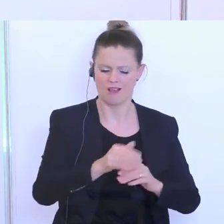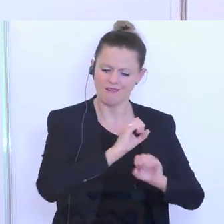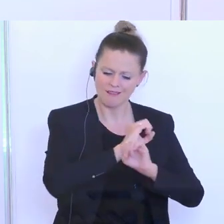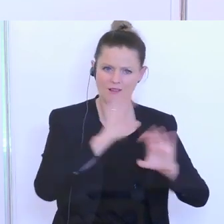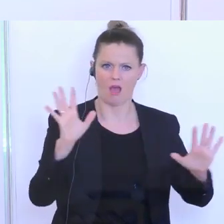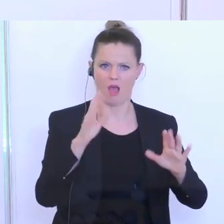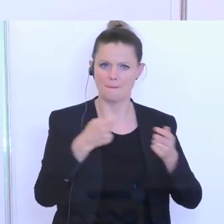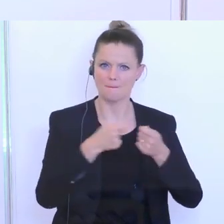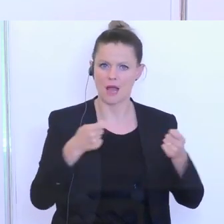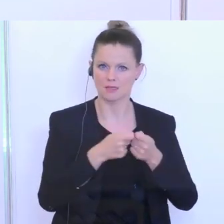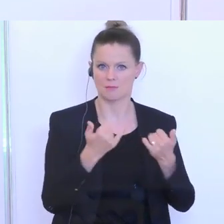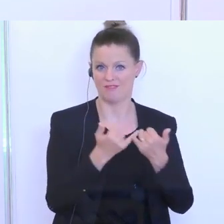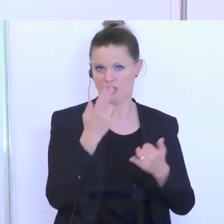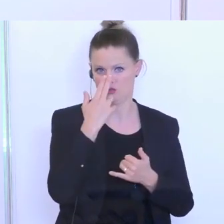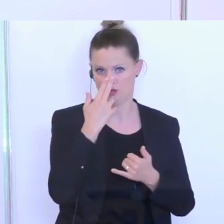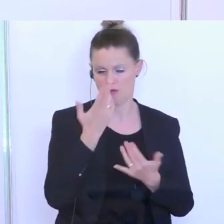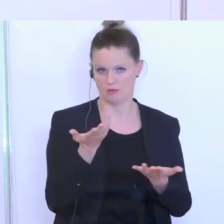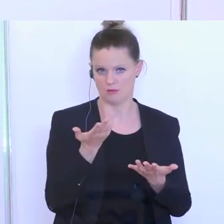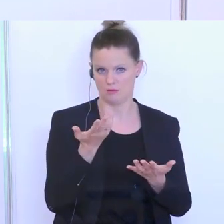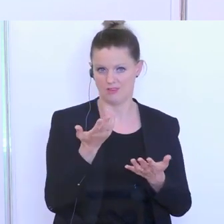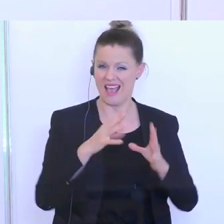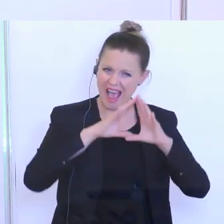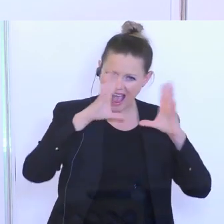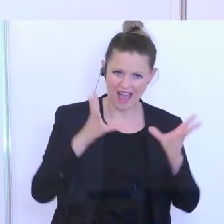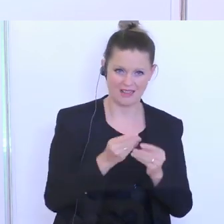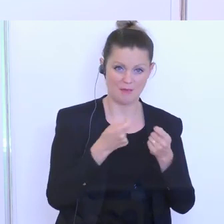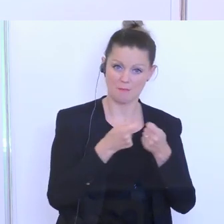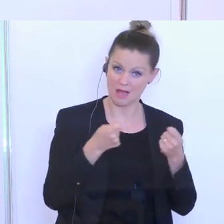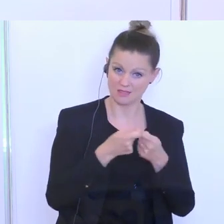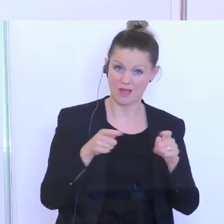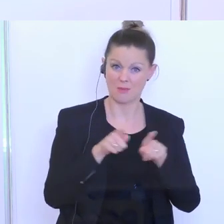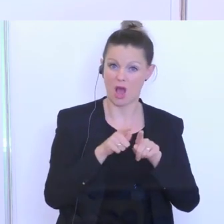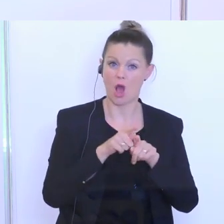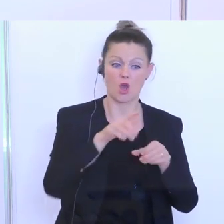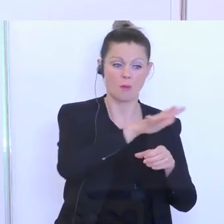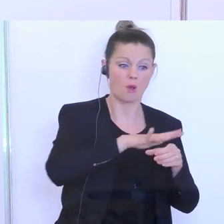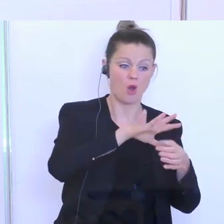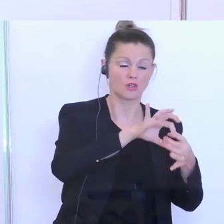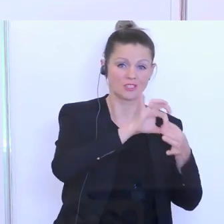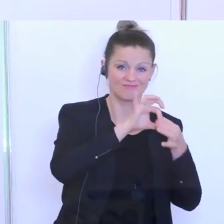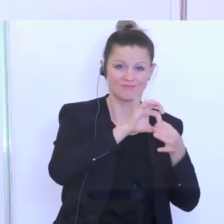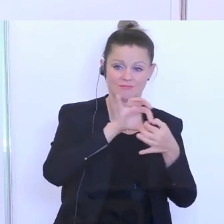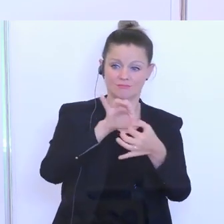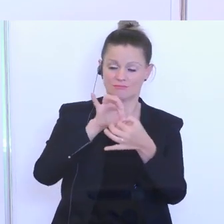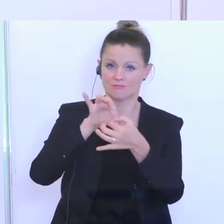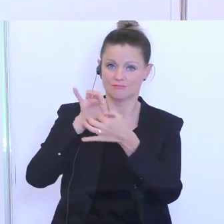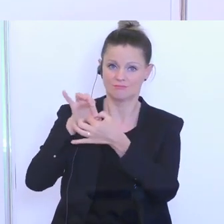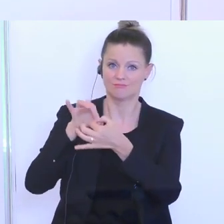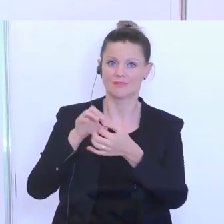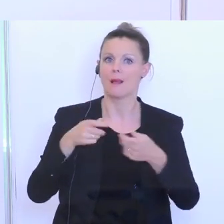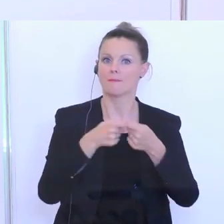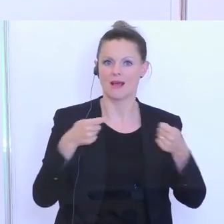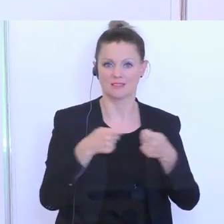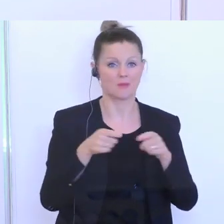haben. Und zwar Klarheit zu generellen Maßnahmen, aber auch zu branchenspezifischen Maßnahmen. Und da wird sicherlich